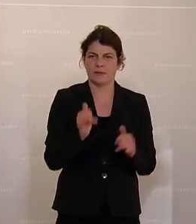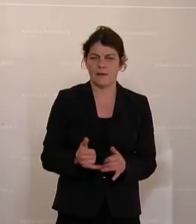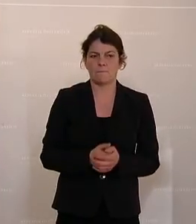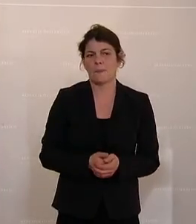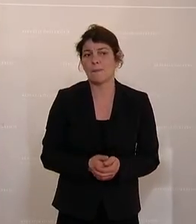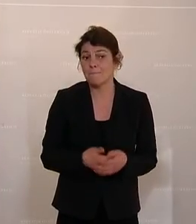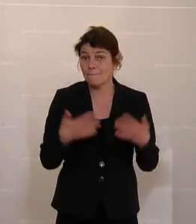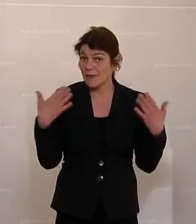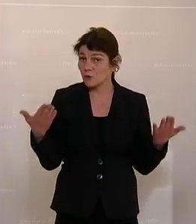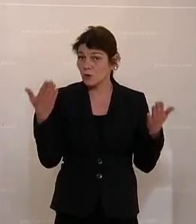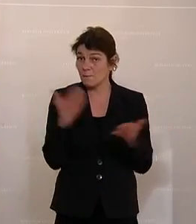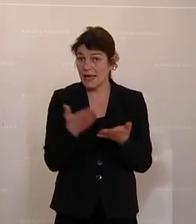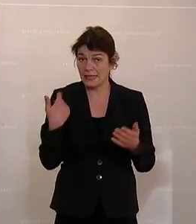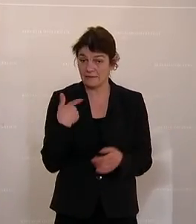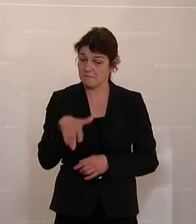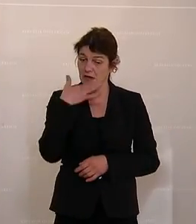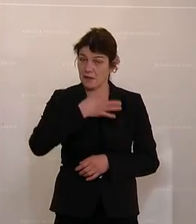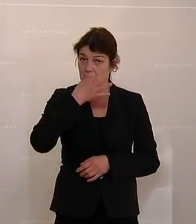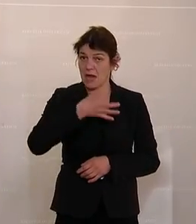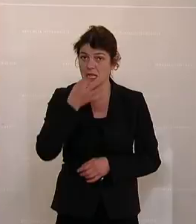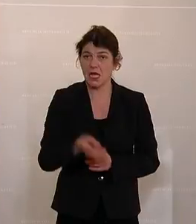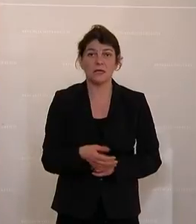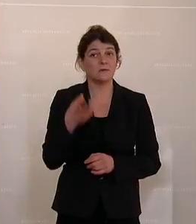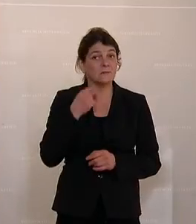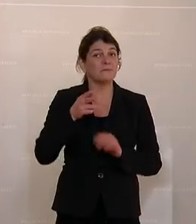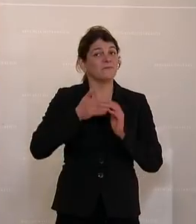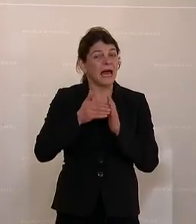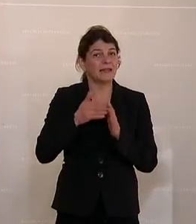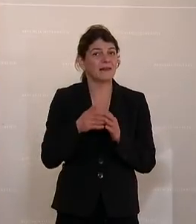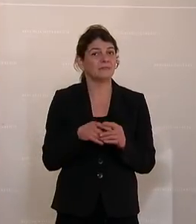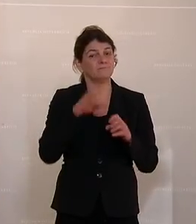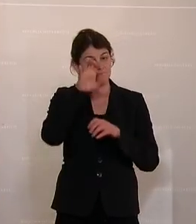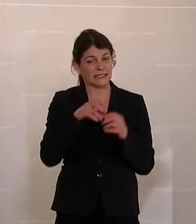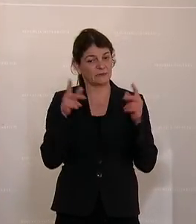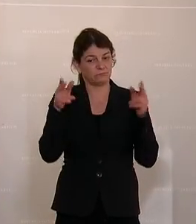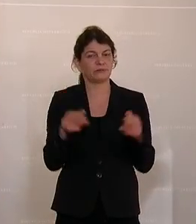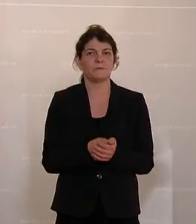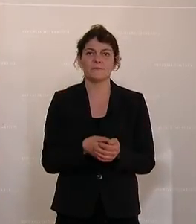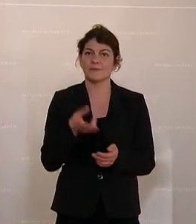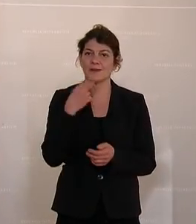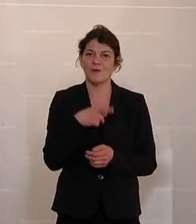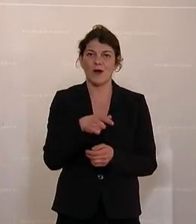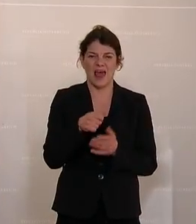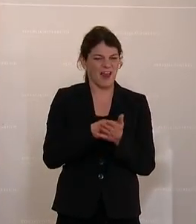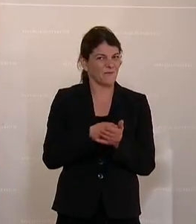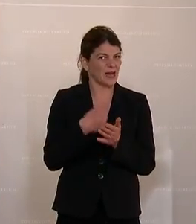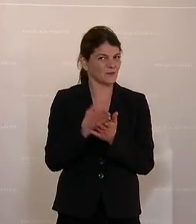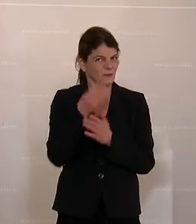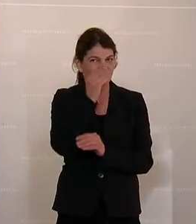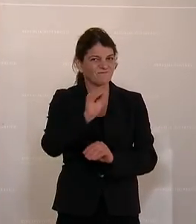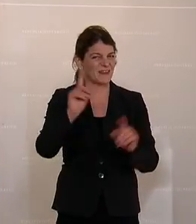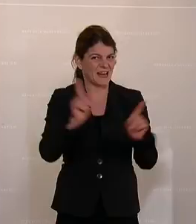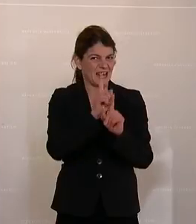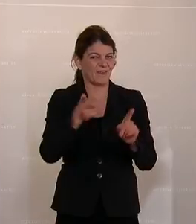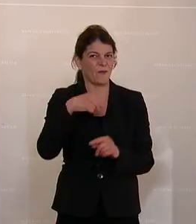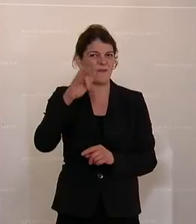Und so beende ich diesen Redebeitrag mit einem weiteren Textauszug aus dem eingangs zitierten